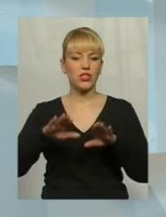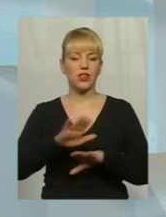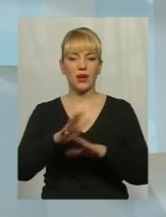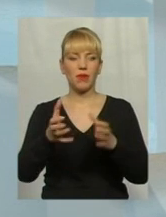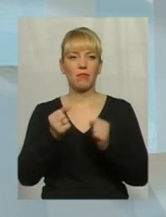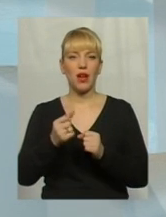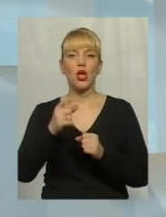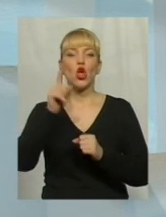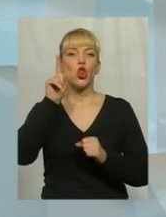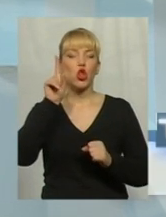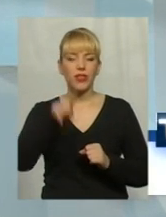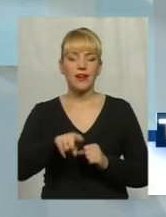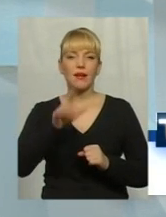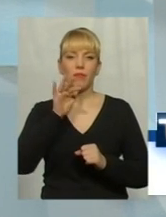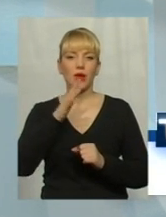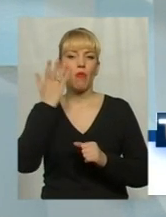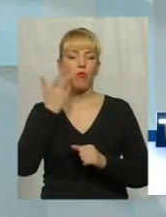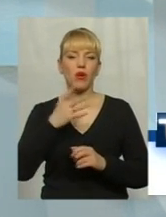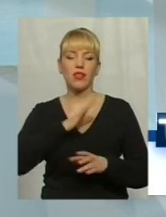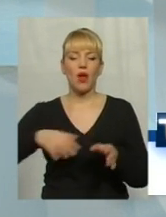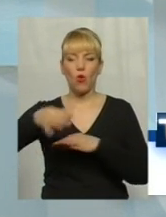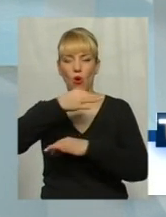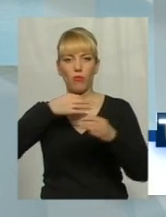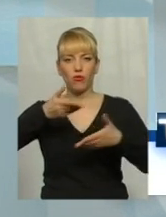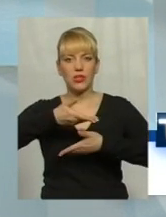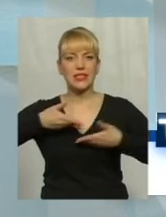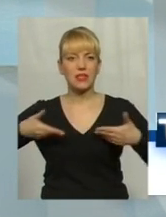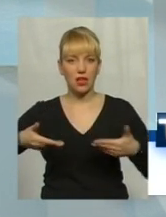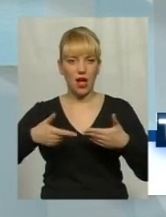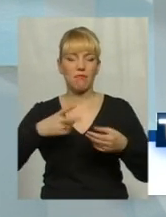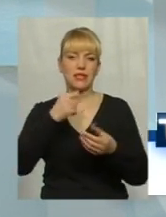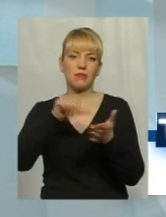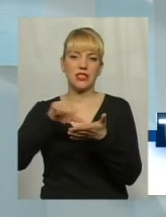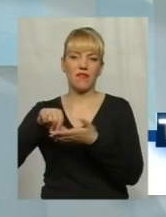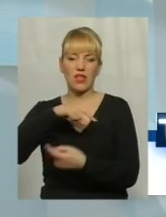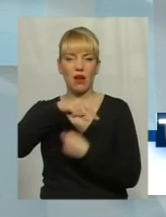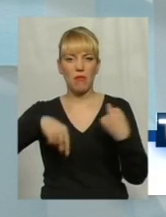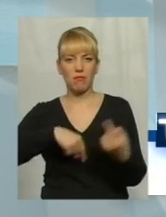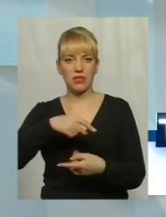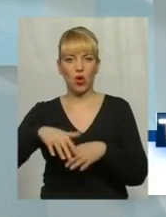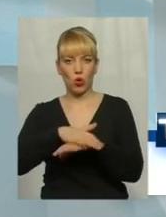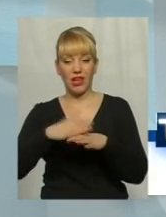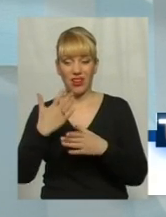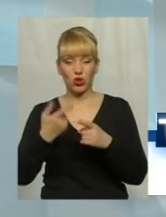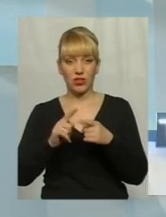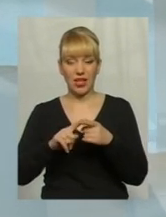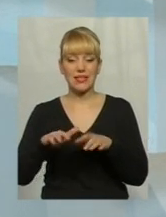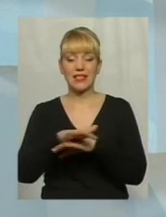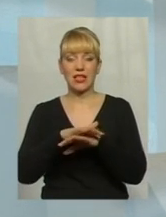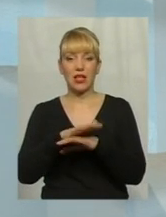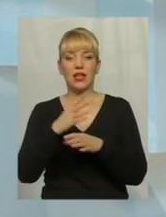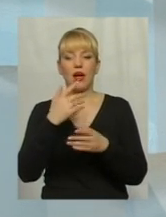допоки вона не обговорить ту чи іншу ситуацію з бізнесом і з громадськістю. Якщо та чи інша ситуація обговорена з бізнесом і з